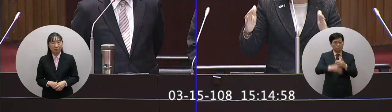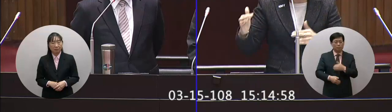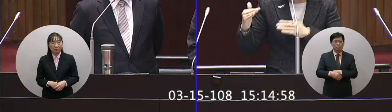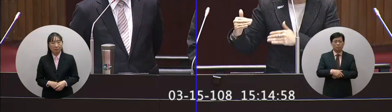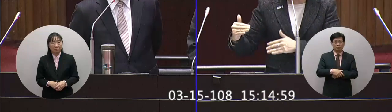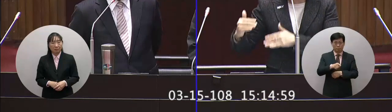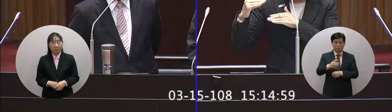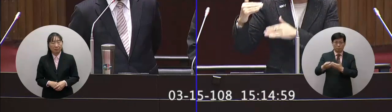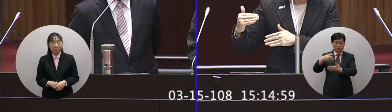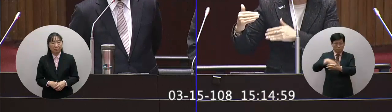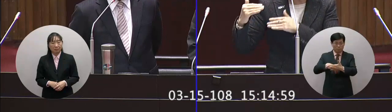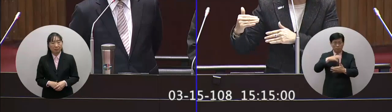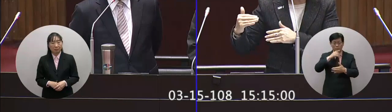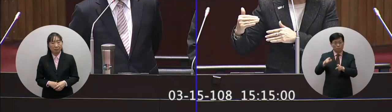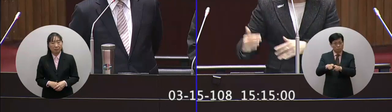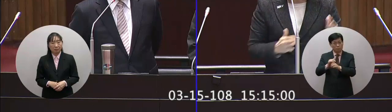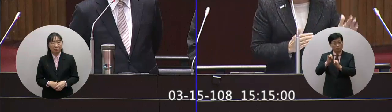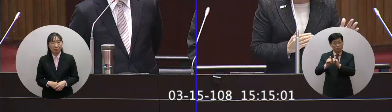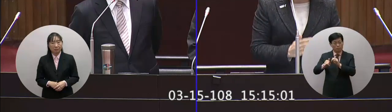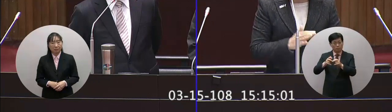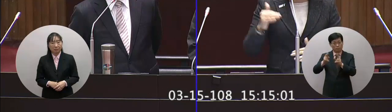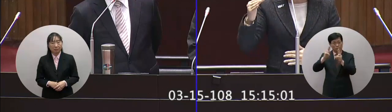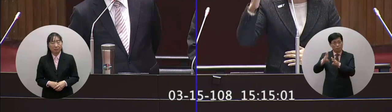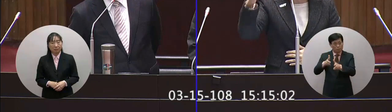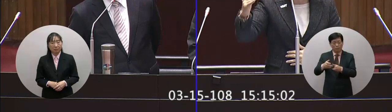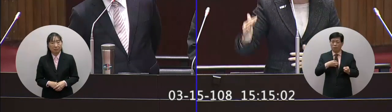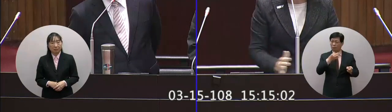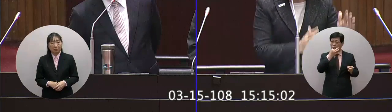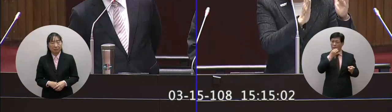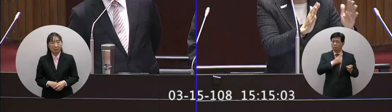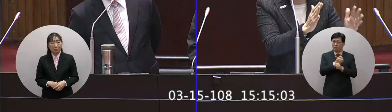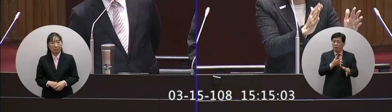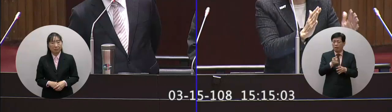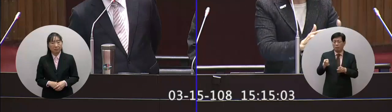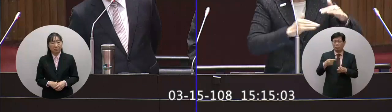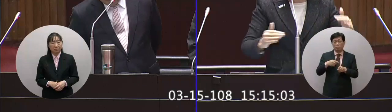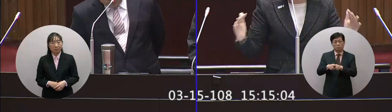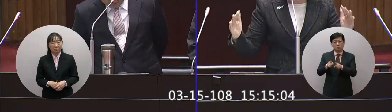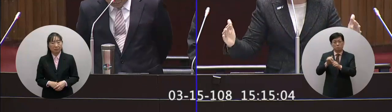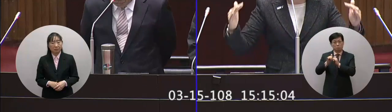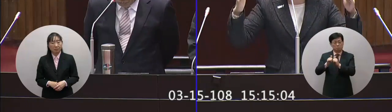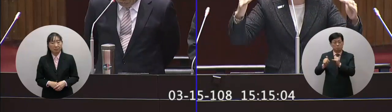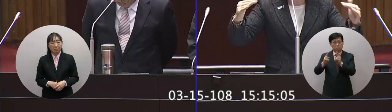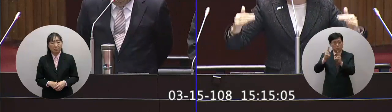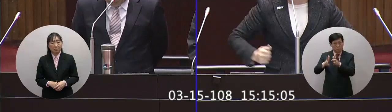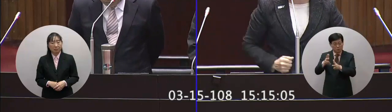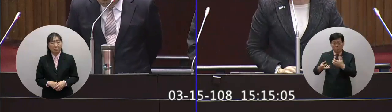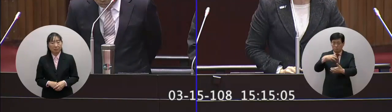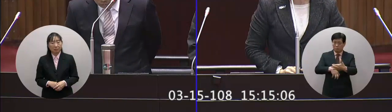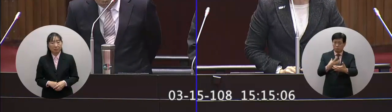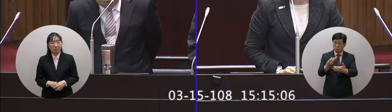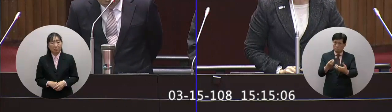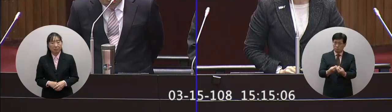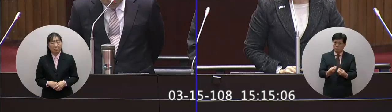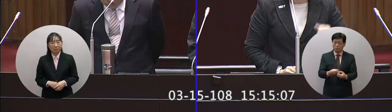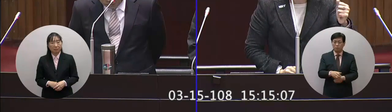那這有沒有包括民間電廠我們關心的就是我怕你們疏忽了民間電廠包括在這個範圍以